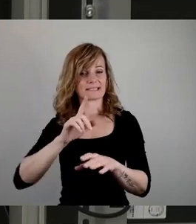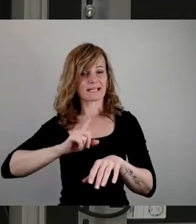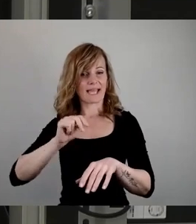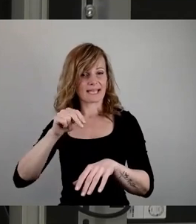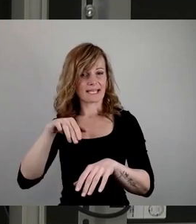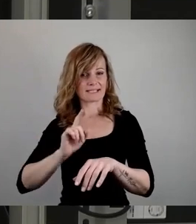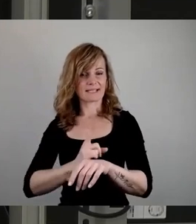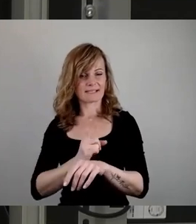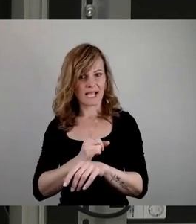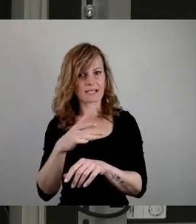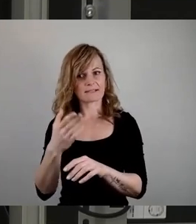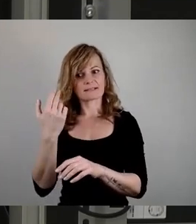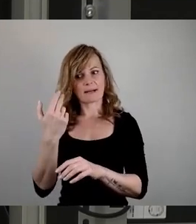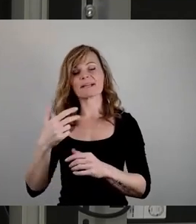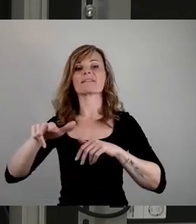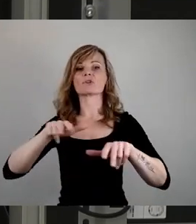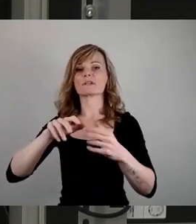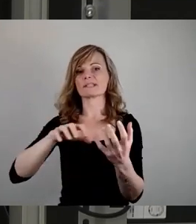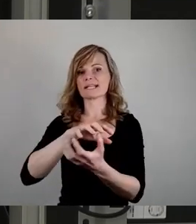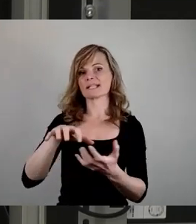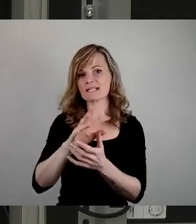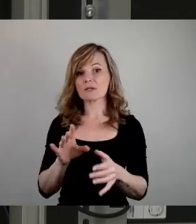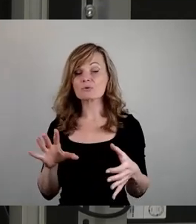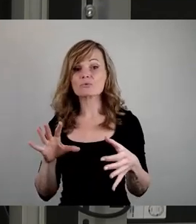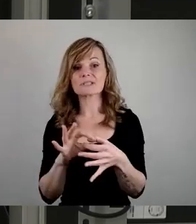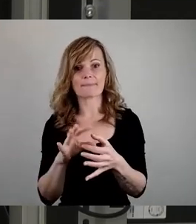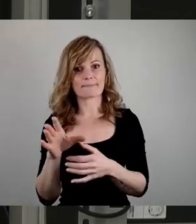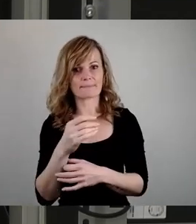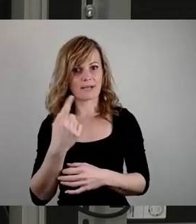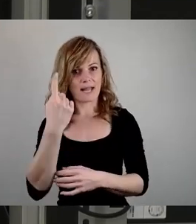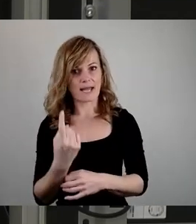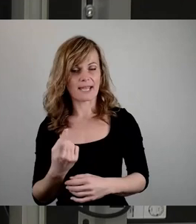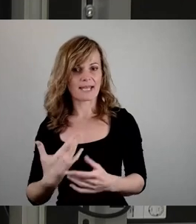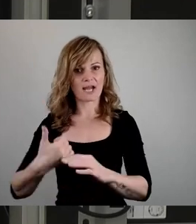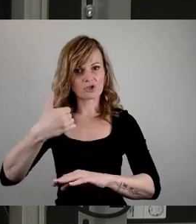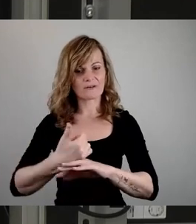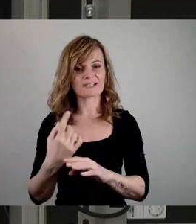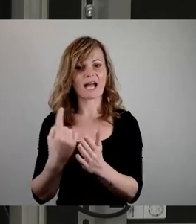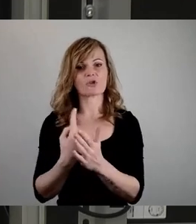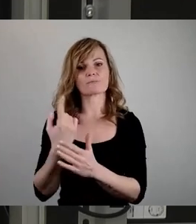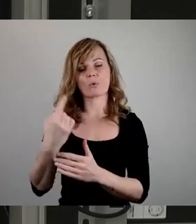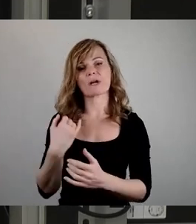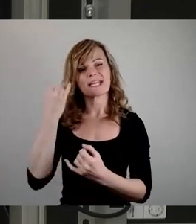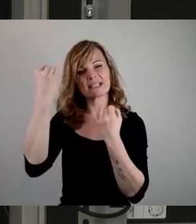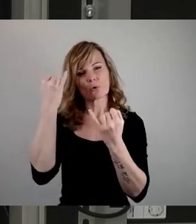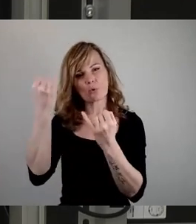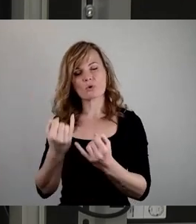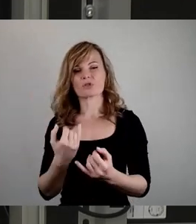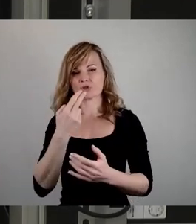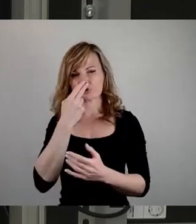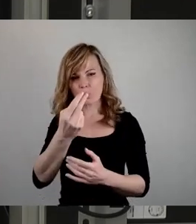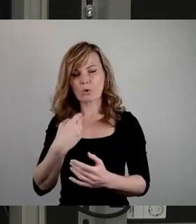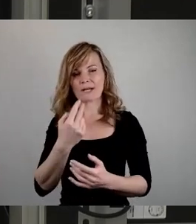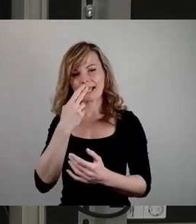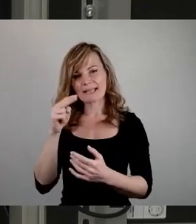wirtschaftliche Krise gepaart mit einem Alleinherrschaftsanspruch des ideologisch gefärbten Christentums Hitlers propagiert